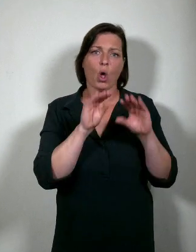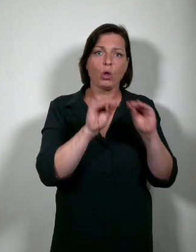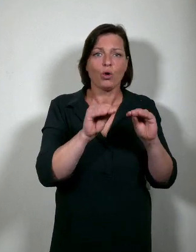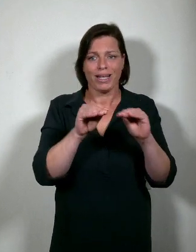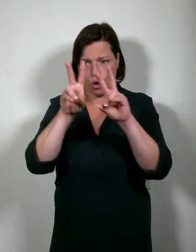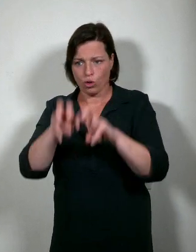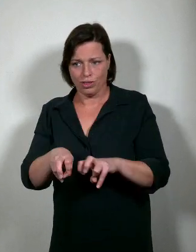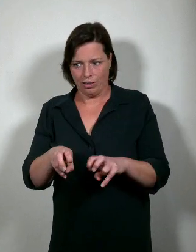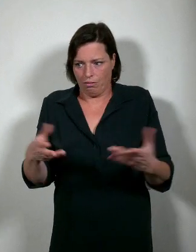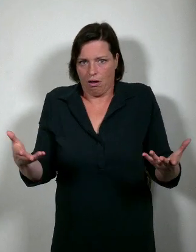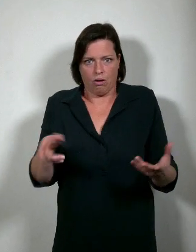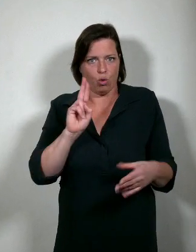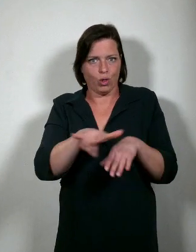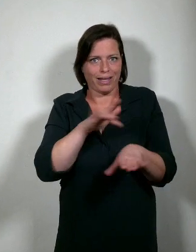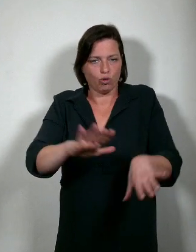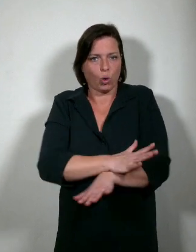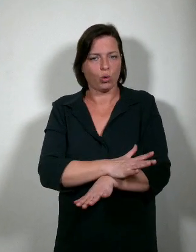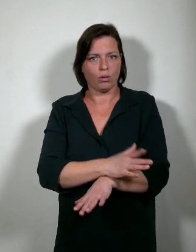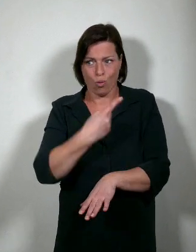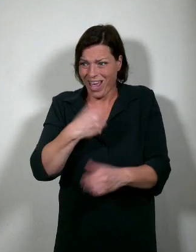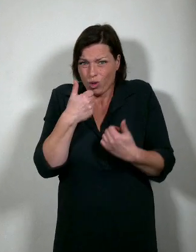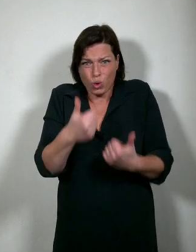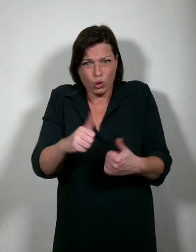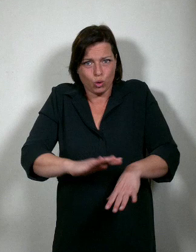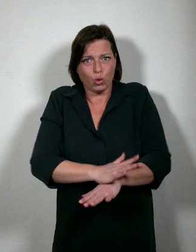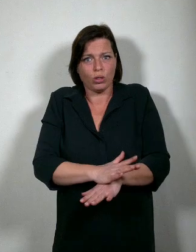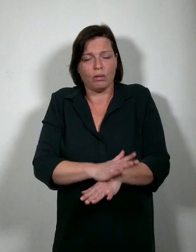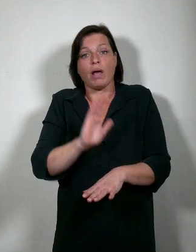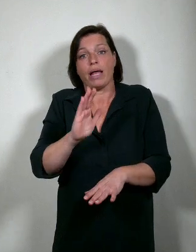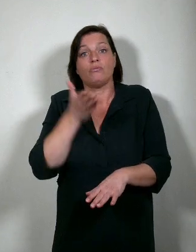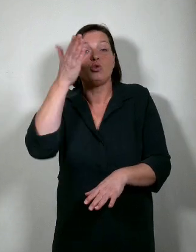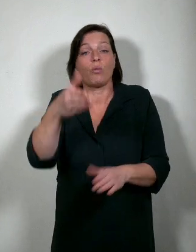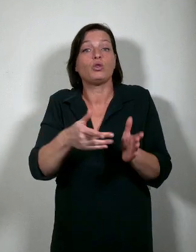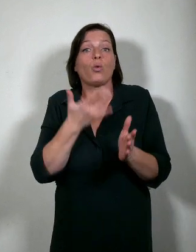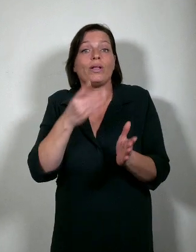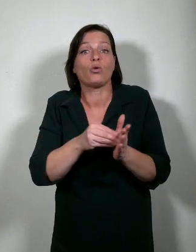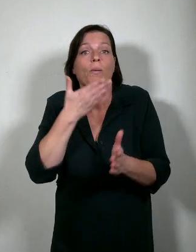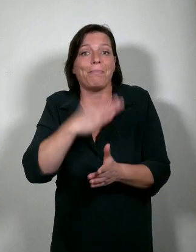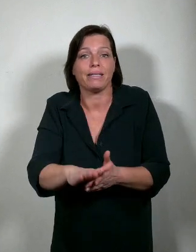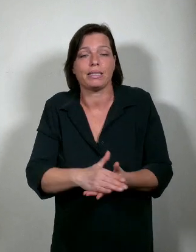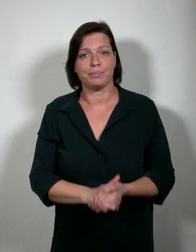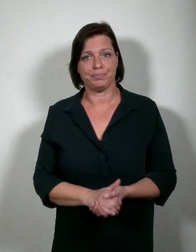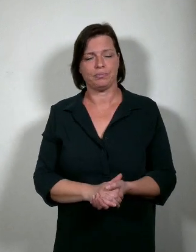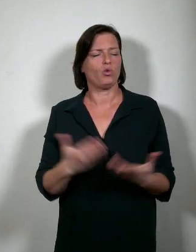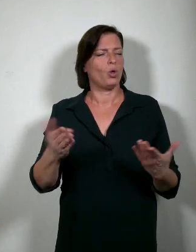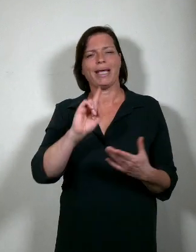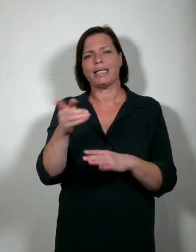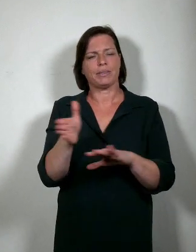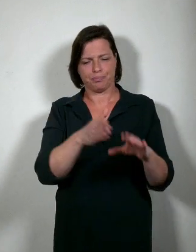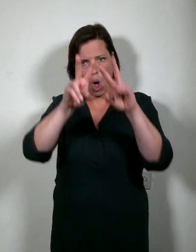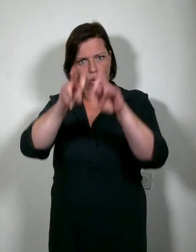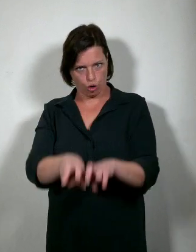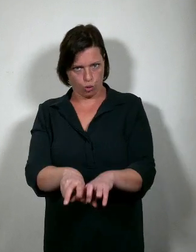is wat wij doen. Waar we goed in zijn en wat we nog beter willen doen in de toekomst. Laten we met onderzoek beginnen.